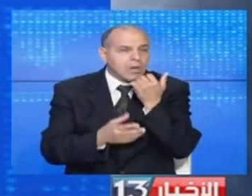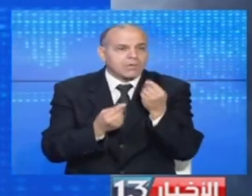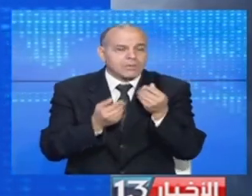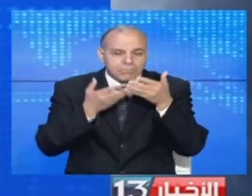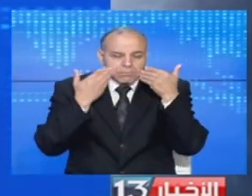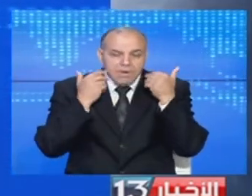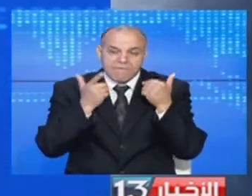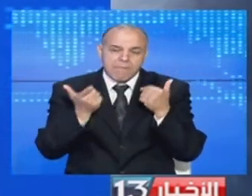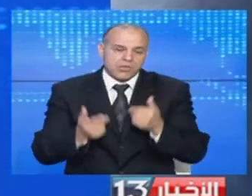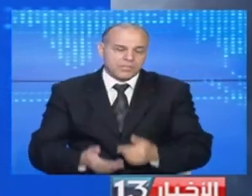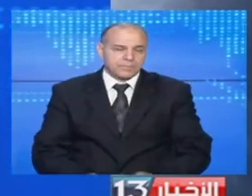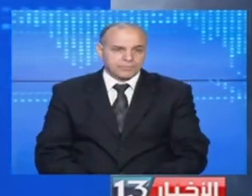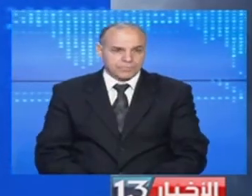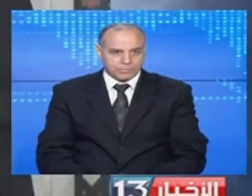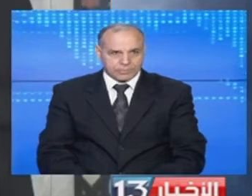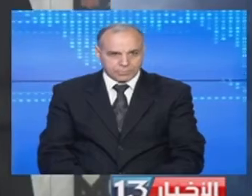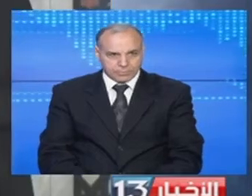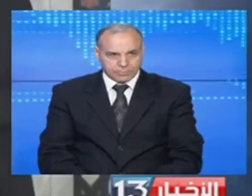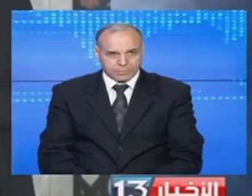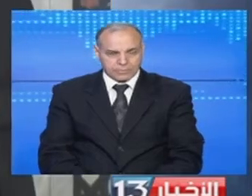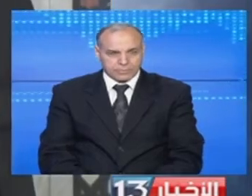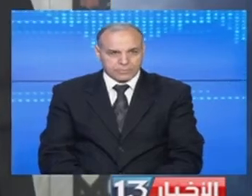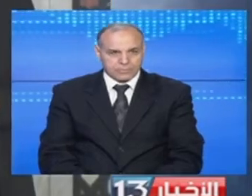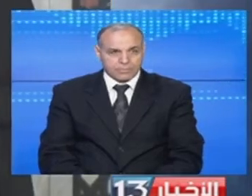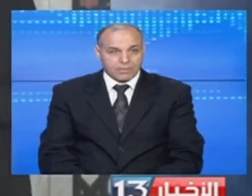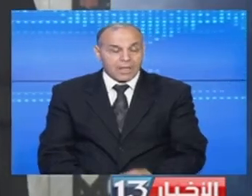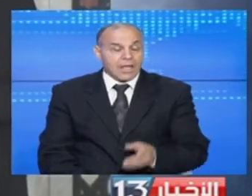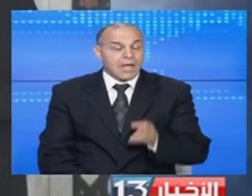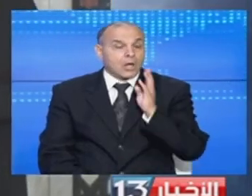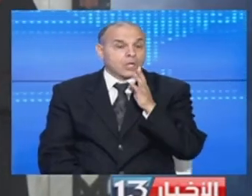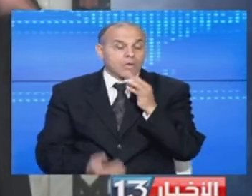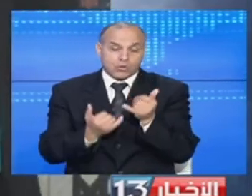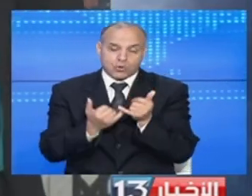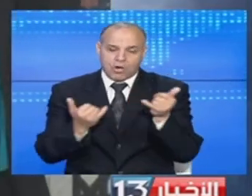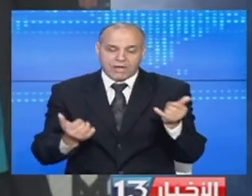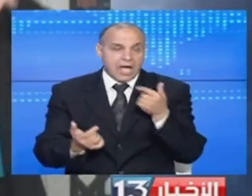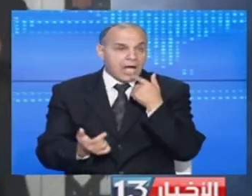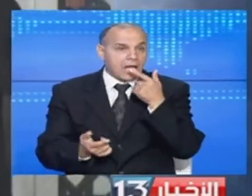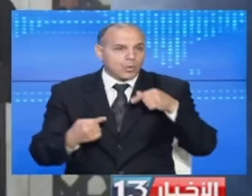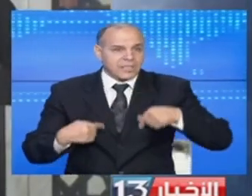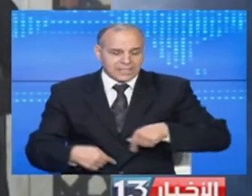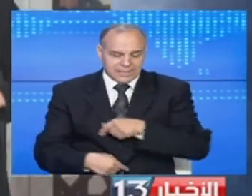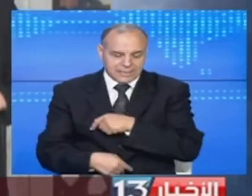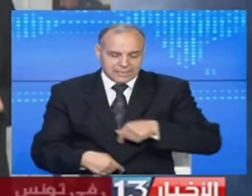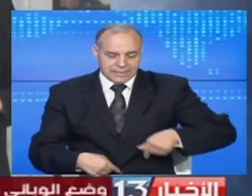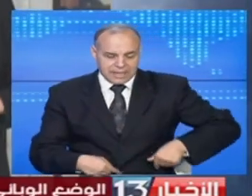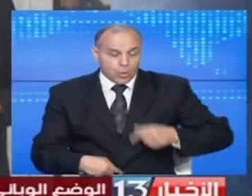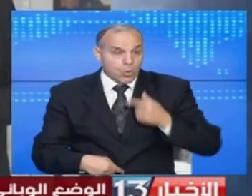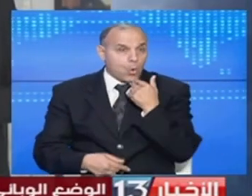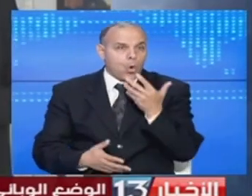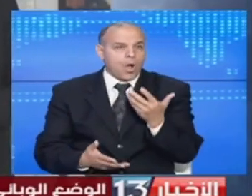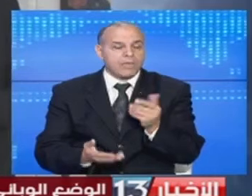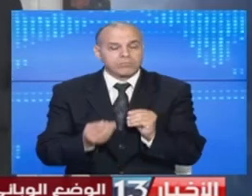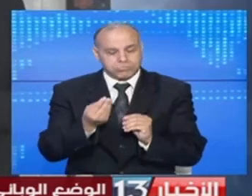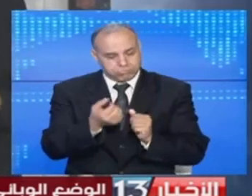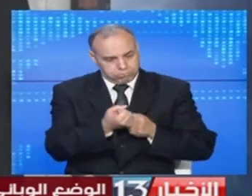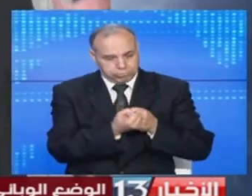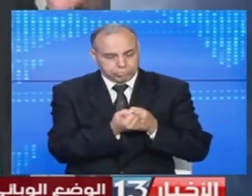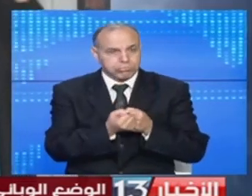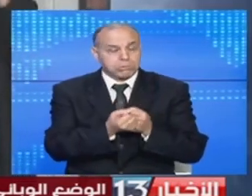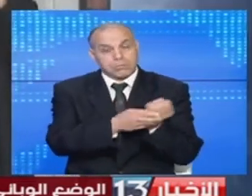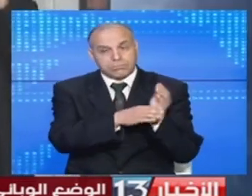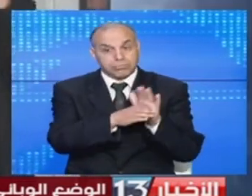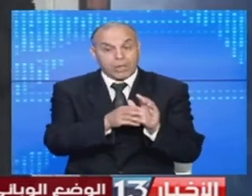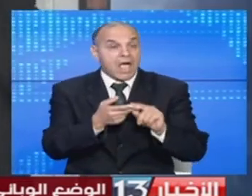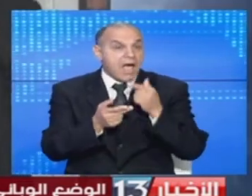اشتركوا في القناة خلال ندوة صحفية قال وزير الصحة فوزي مهدي انه علاوة على دعم الاجراءة